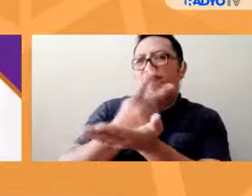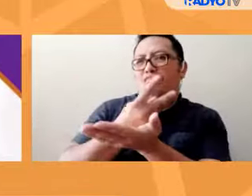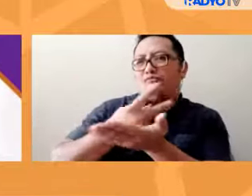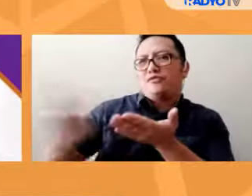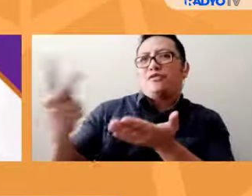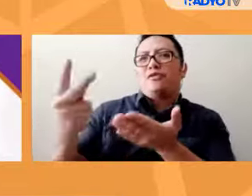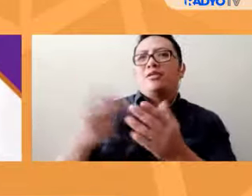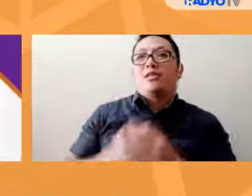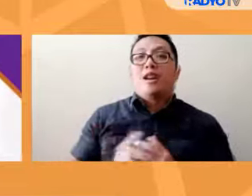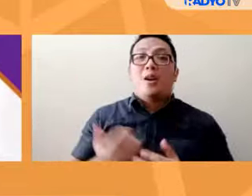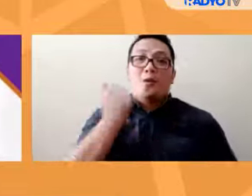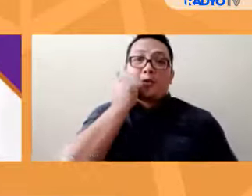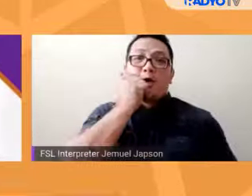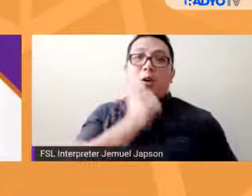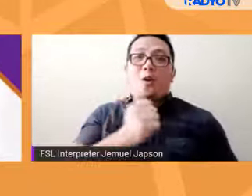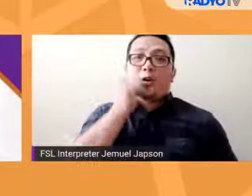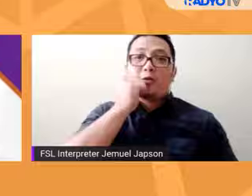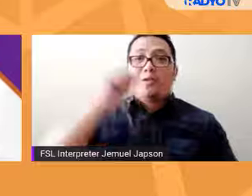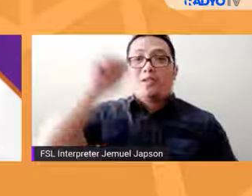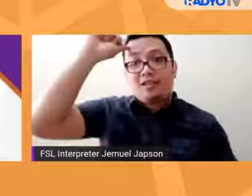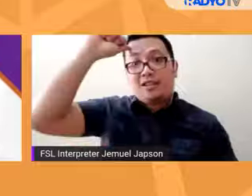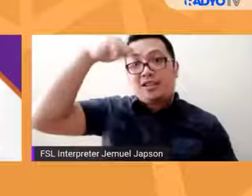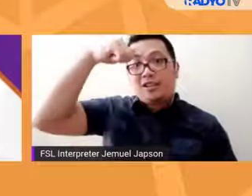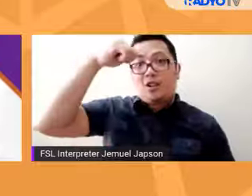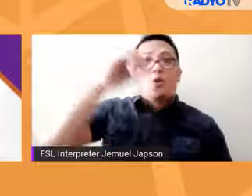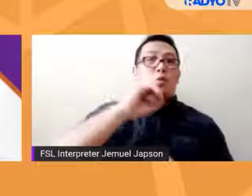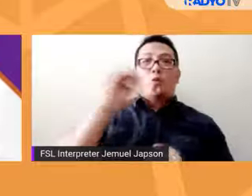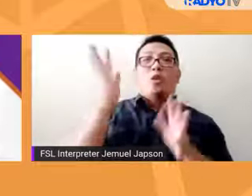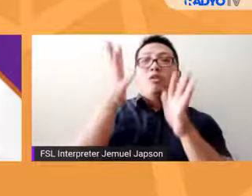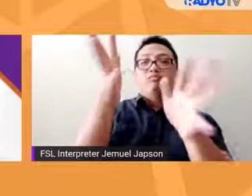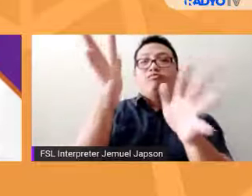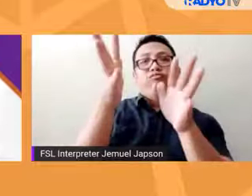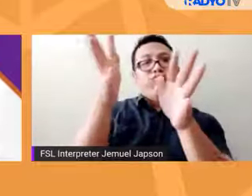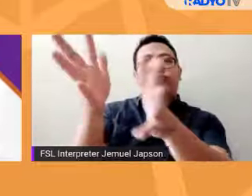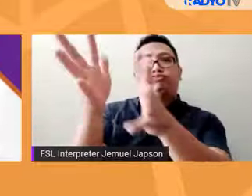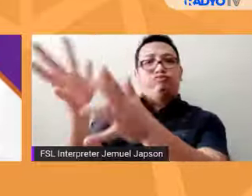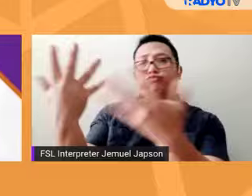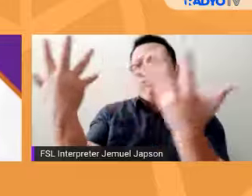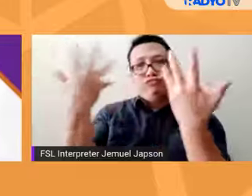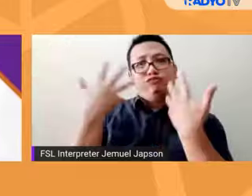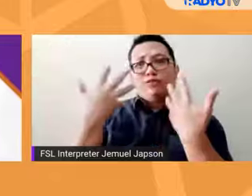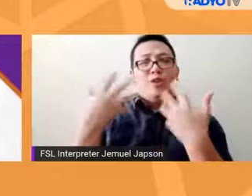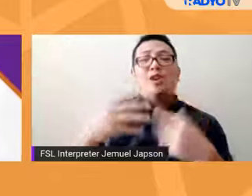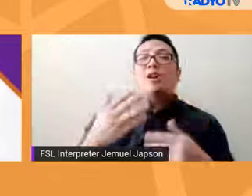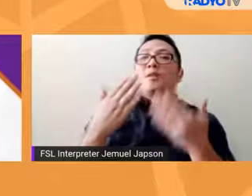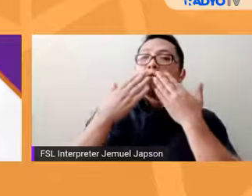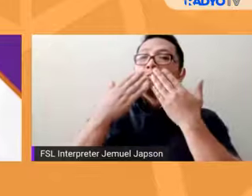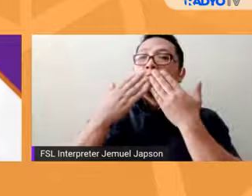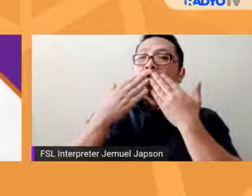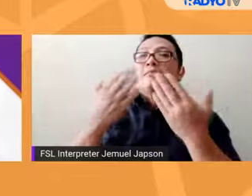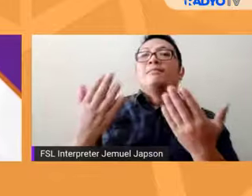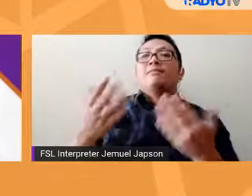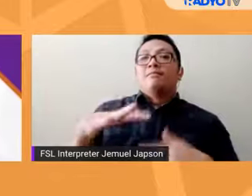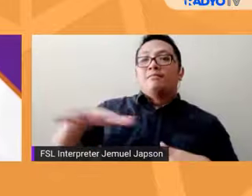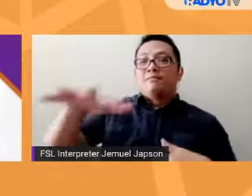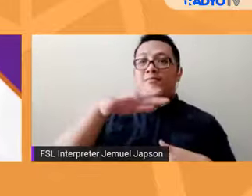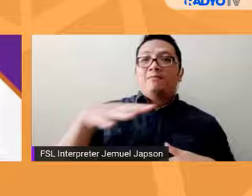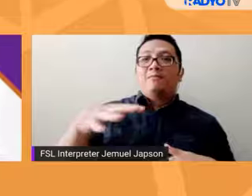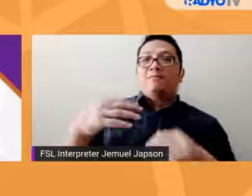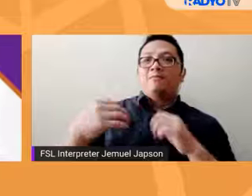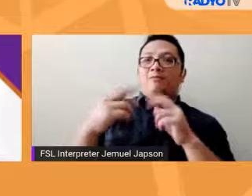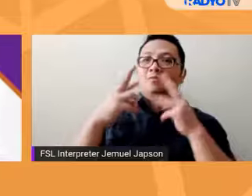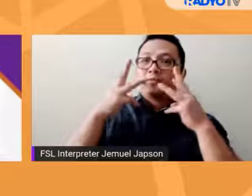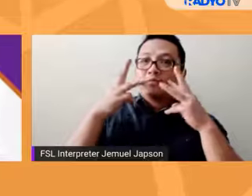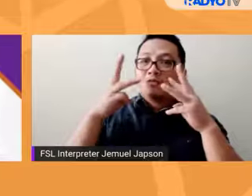Palagi po natin tatandaan na walang iwanan. Gusto rin po namin magpasalamat sa mga naging tagapanood